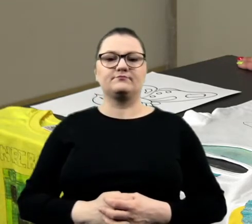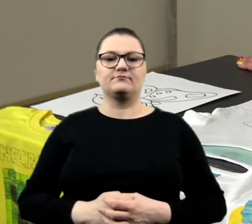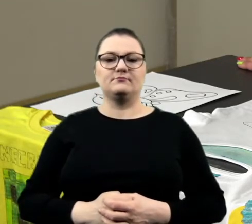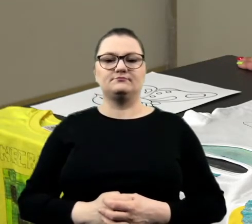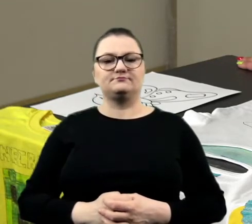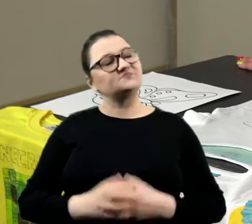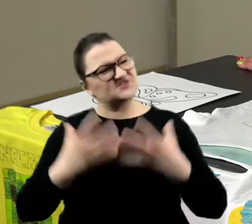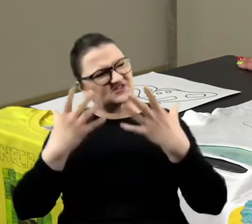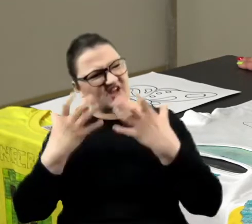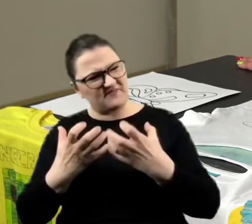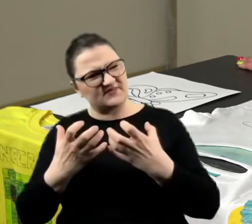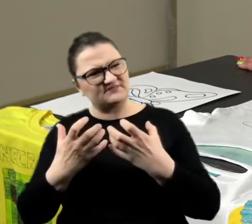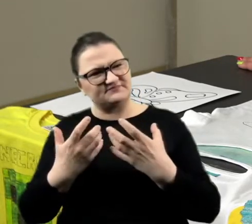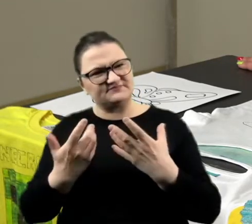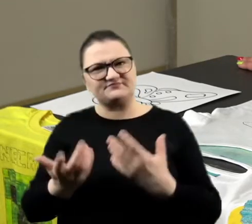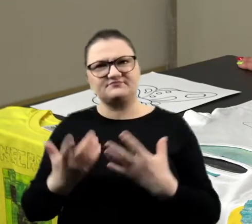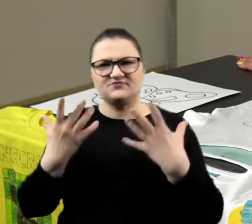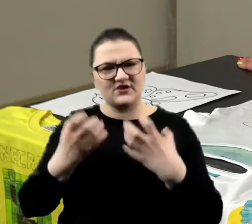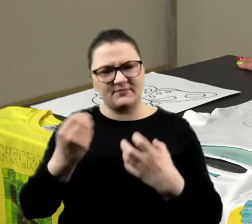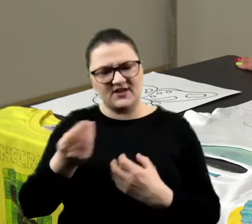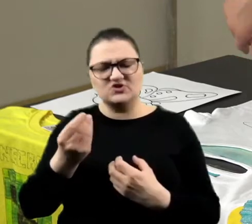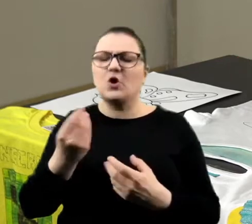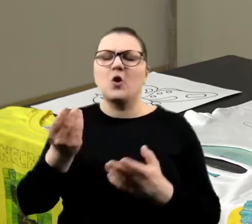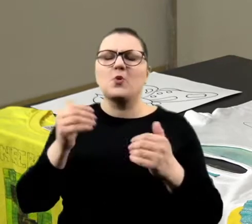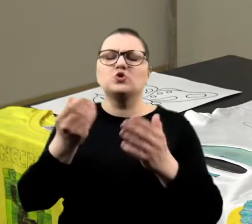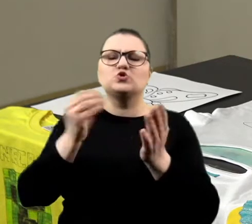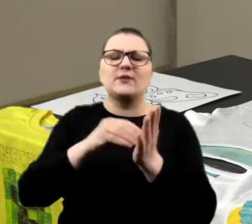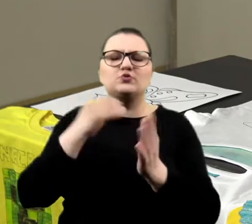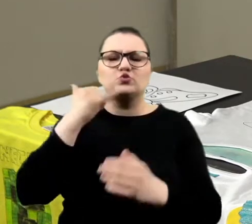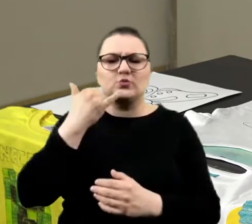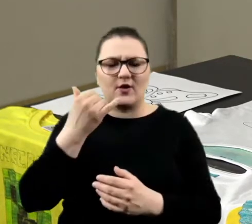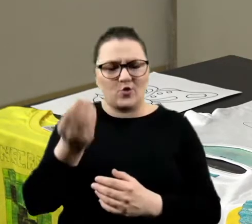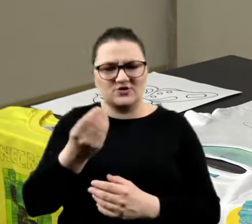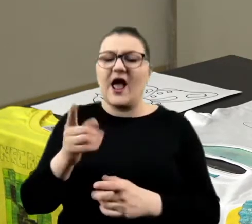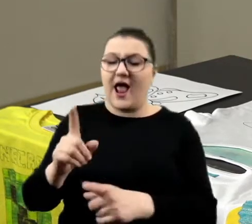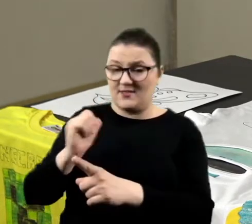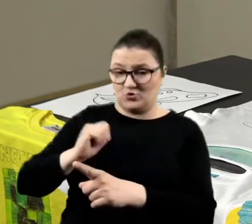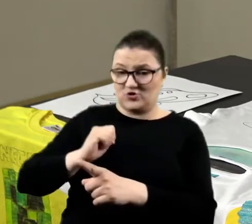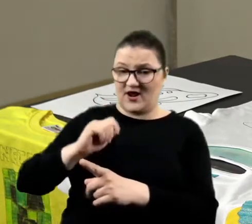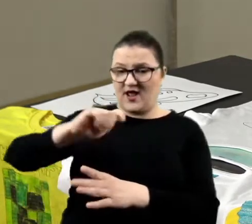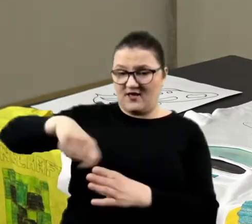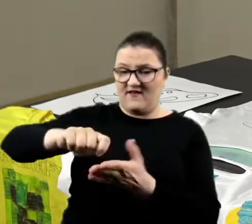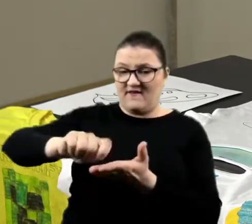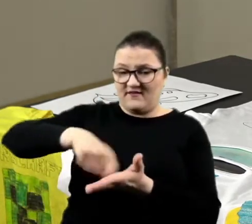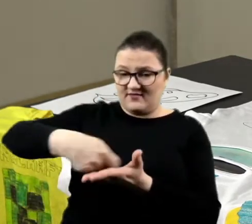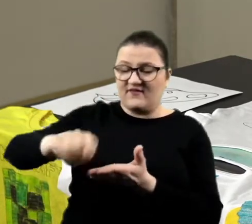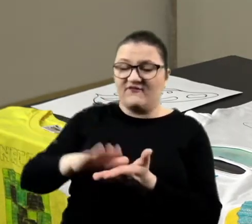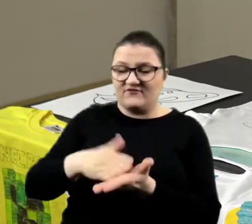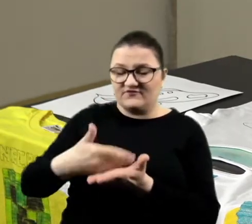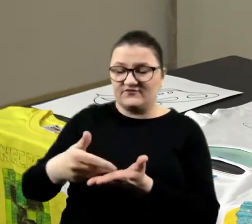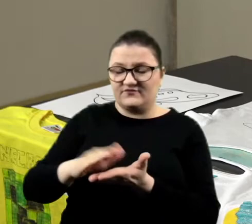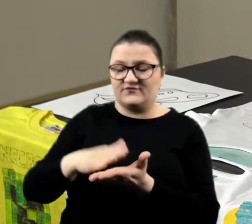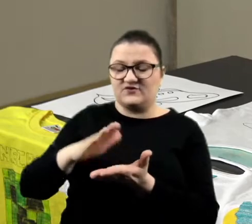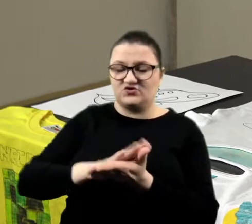Ciemny jest jeszcze. To może dodamy żółtego jeszcze, co? Ale poczekaj, poczekaj. Wytrzyj właśnie, żeby nie zabrudzić naszej